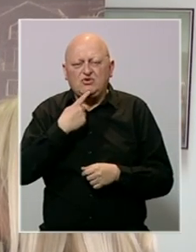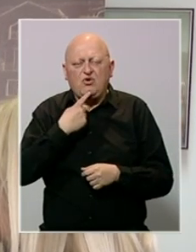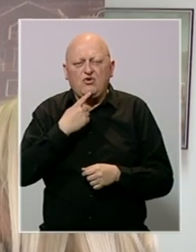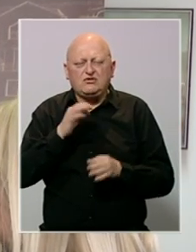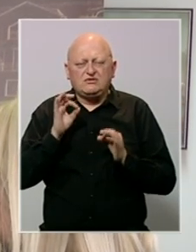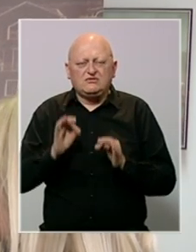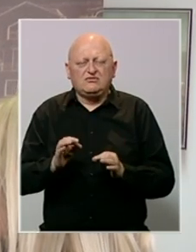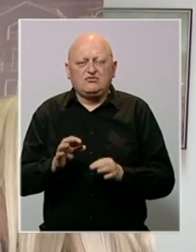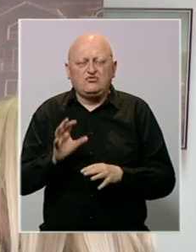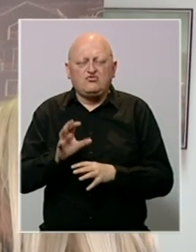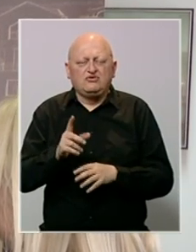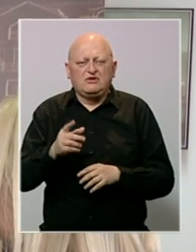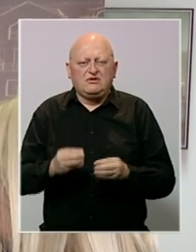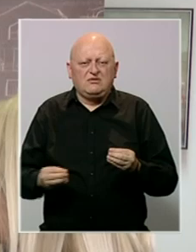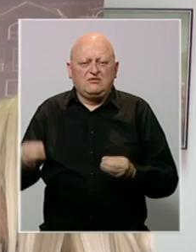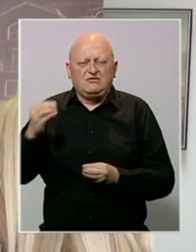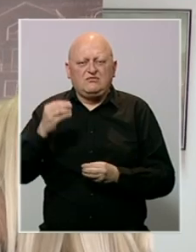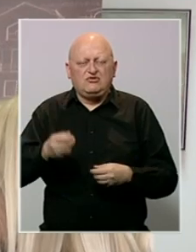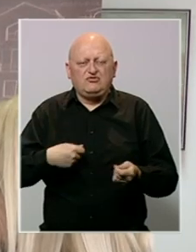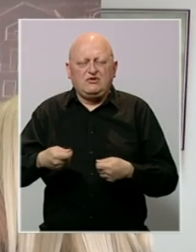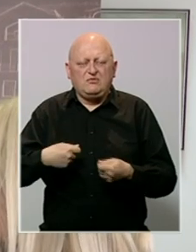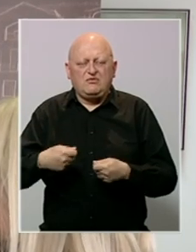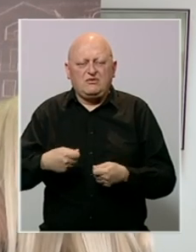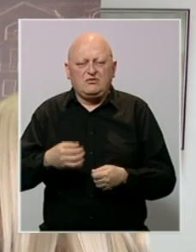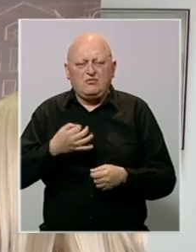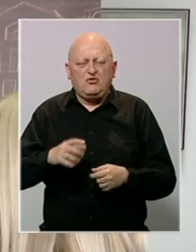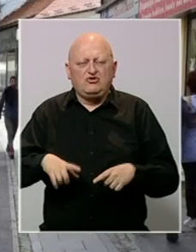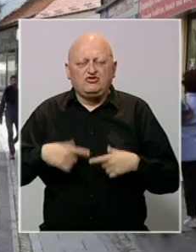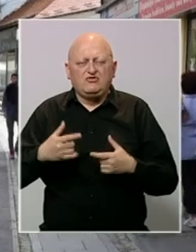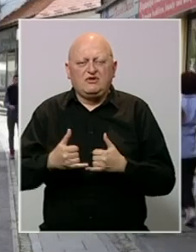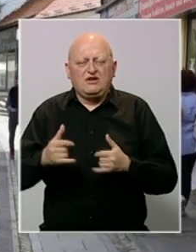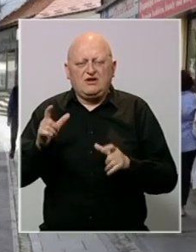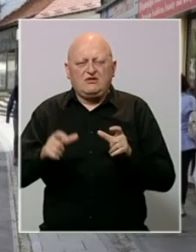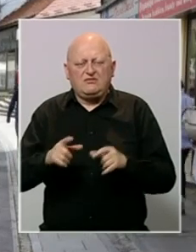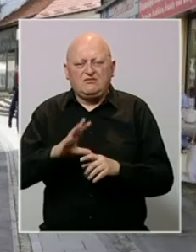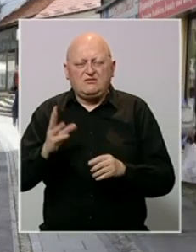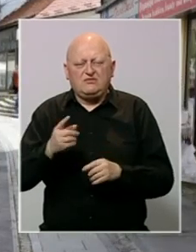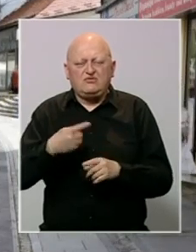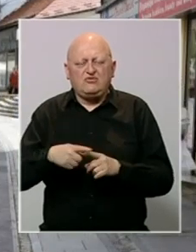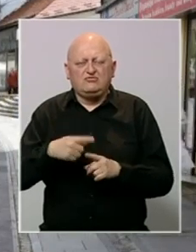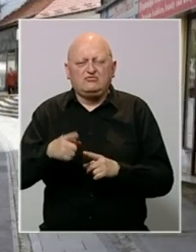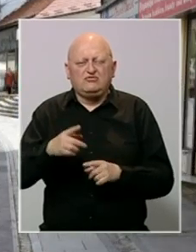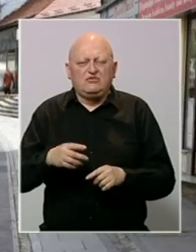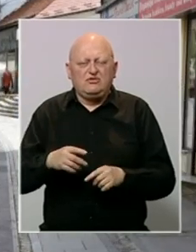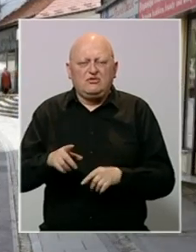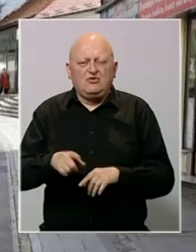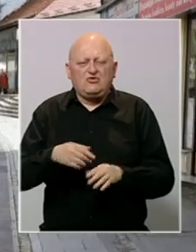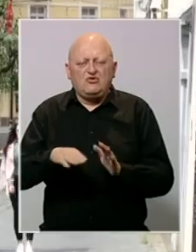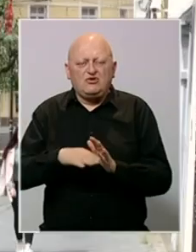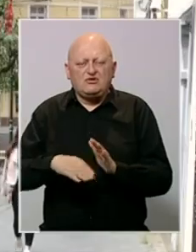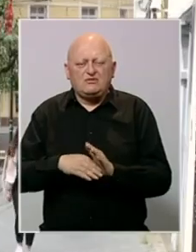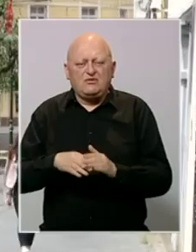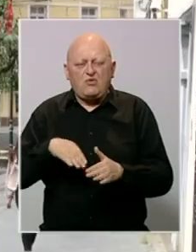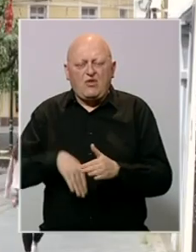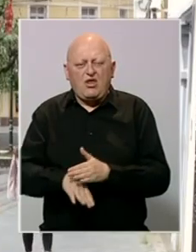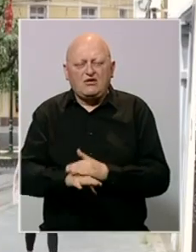sigurno uticalo i na povećanje proizvodnje i na bolji standard građana. A sve to ovisi od toga koliko će dugo zakon još biti u